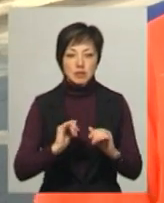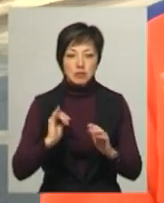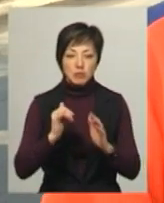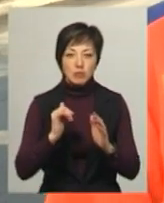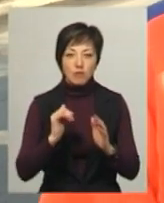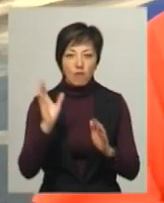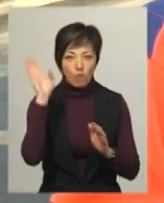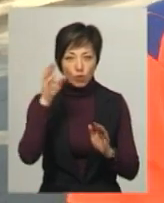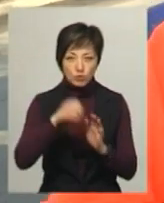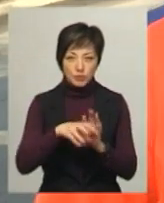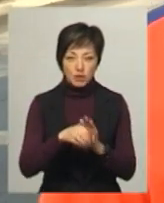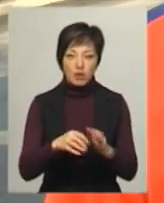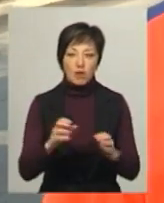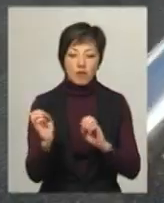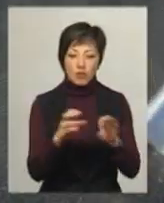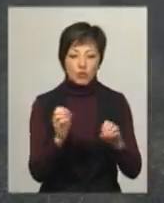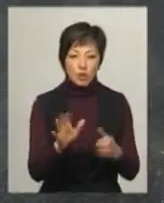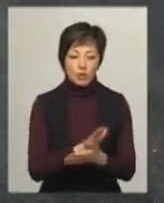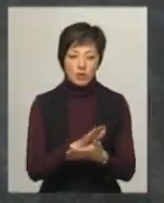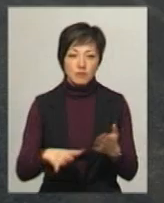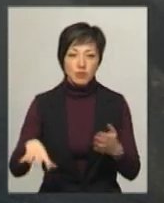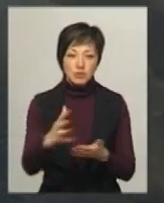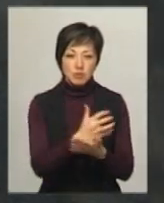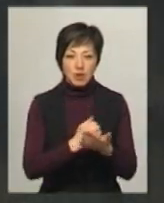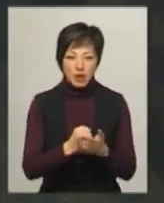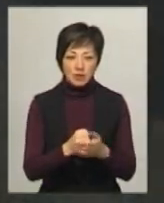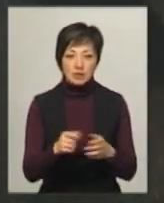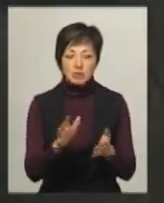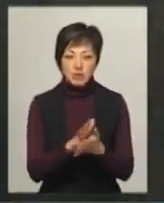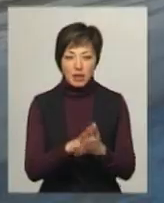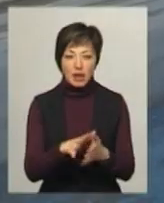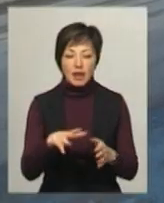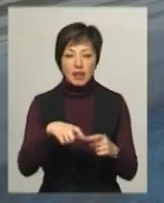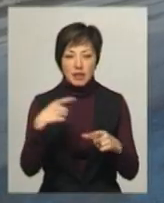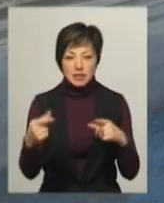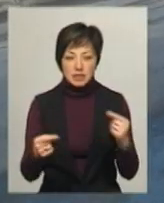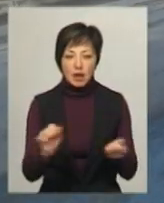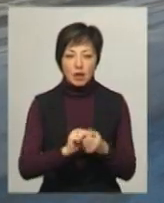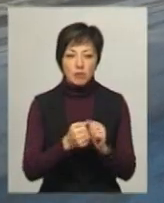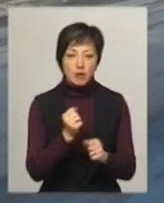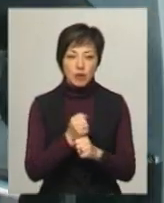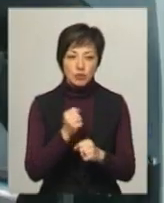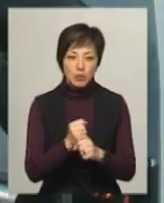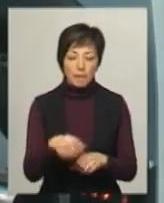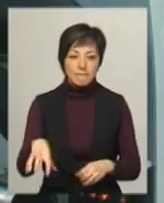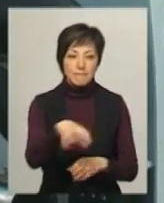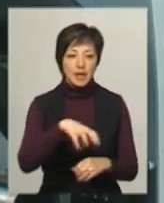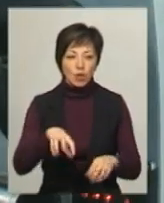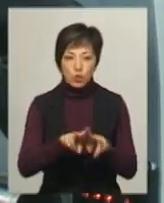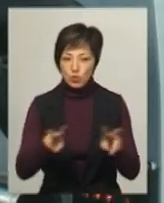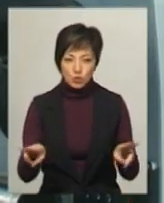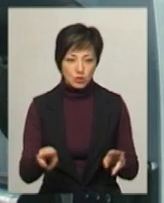вигружаємося, миємося і тоді знову. Все збирається у бункер. І сміття, і листя, і каміння. Машина працює по принципу пилососа.